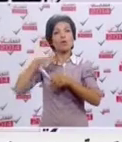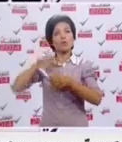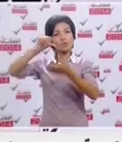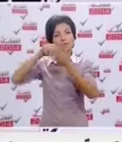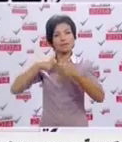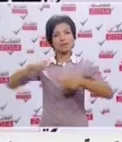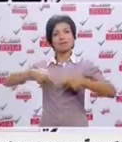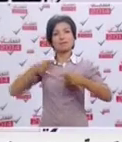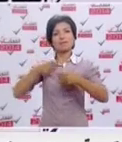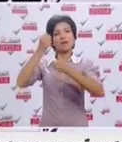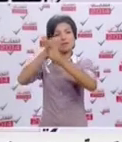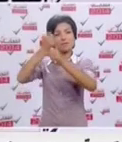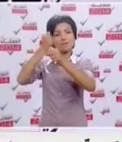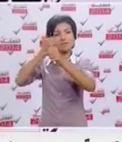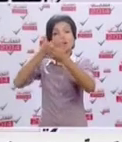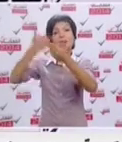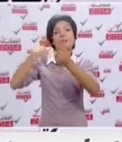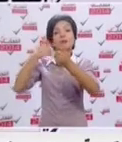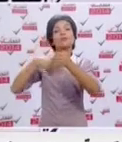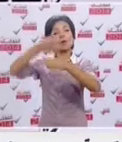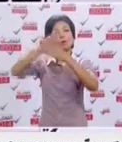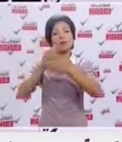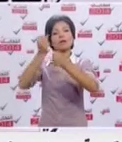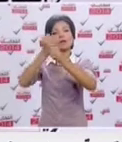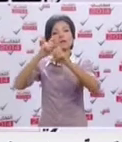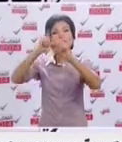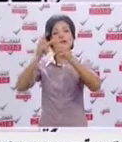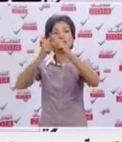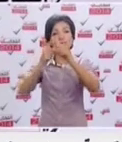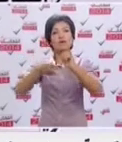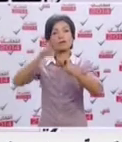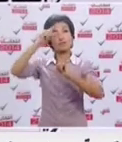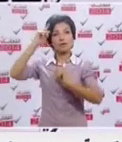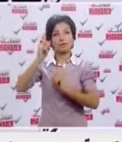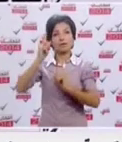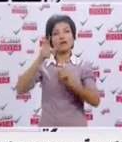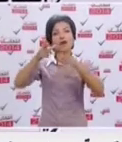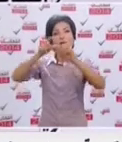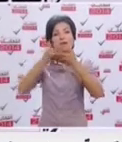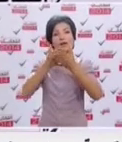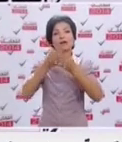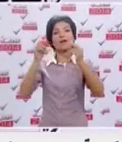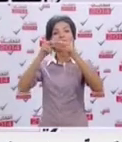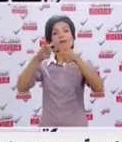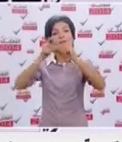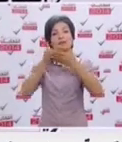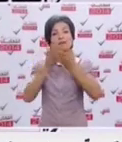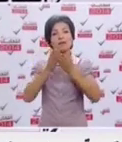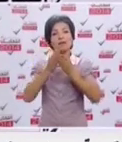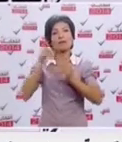وهذه ناسي خدمتها في جميع المجالات ومستعدين نخدمها أكثر ونقدم لها الإضافة وإن شاء الله أحضر بثيقتكم ونكون في مستوى الثيقة